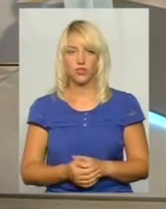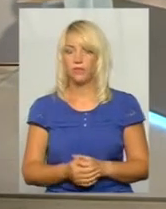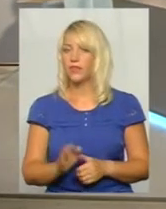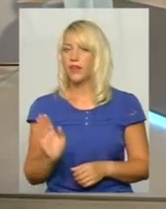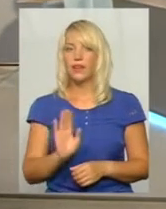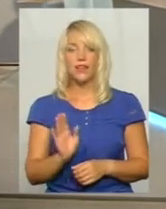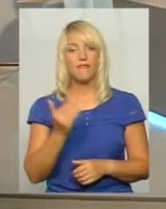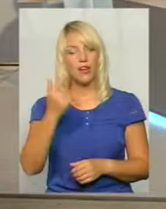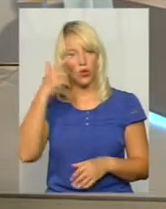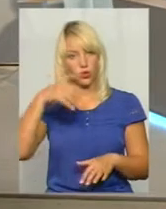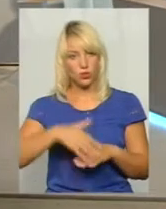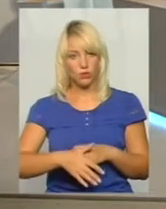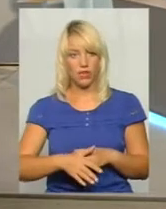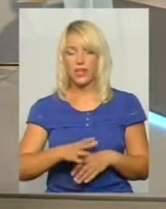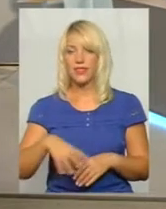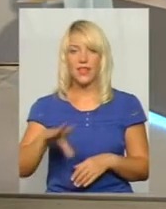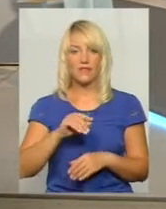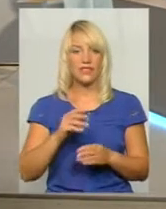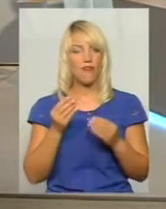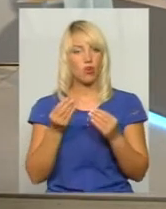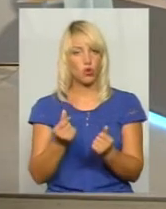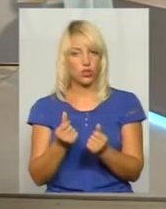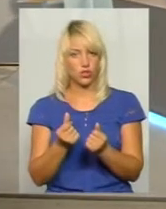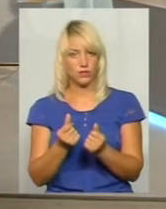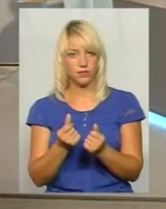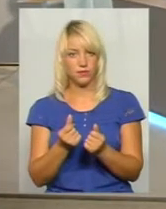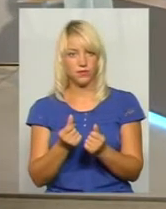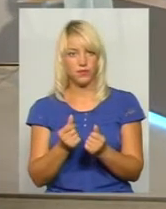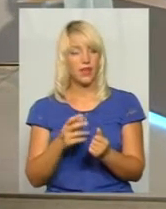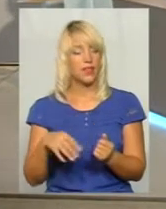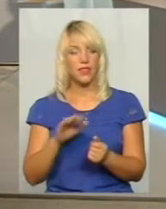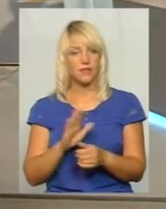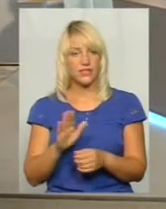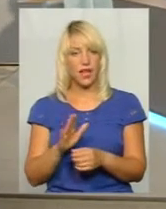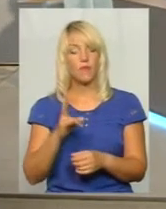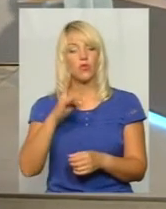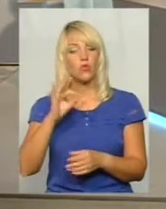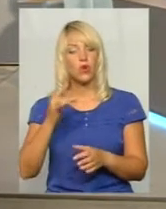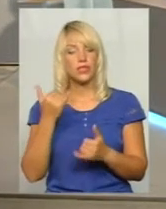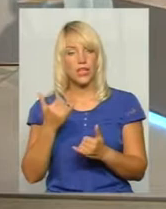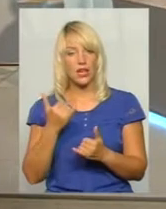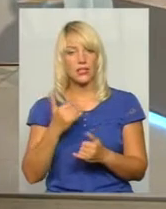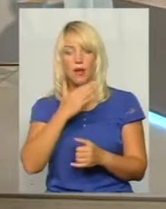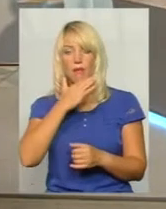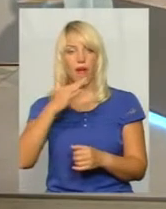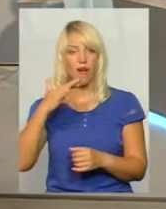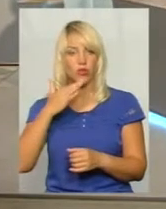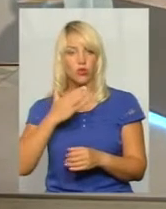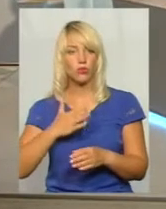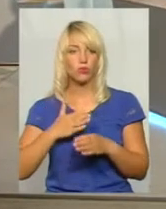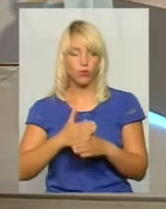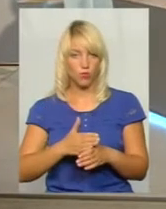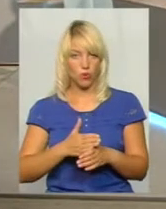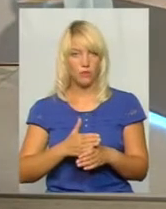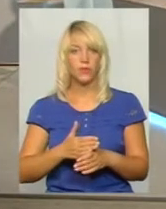розумієте, не все вимірюється в грошовому еквіваленті. Не все. Але вимірюється сьогодні дуже багато допомоги. Я